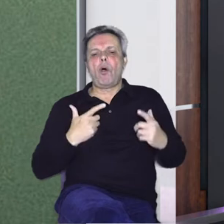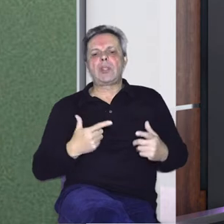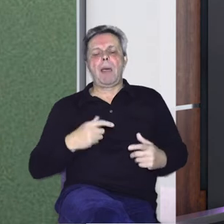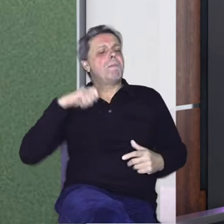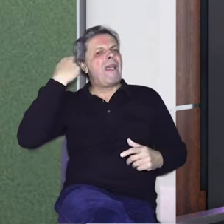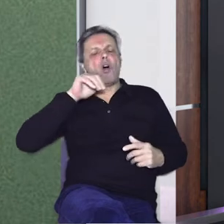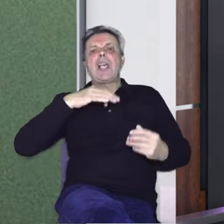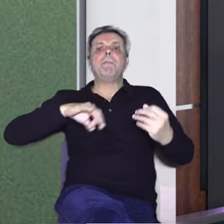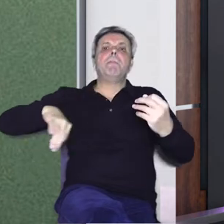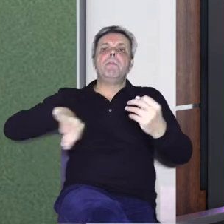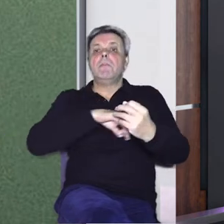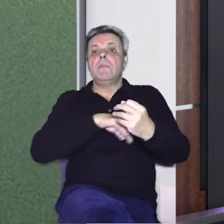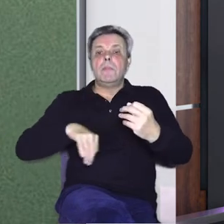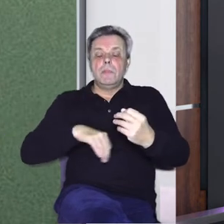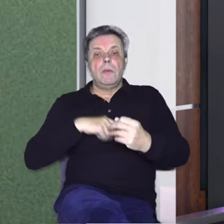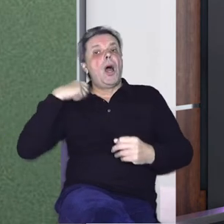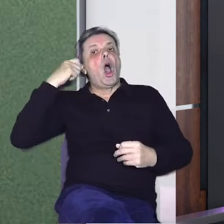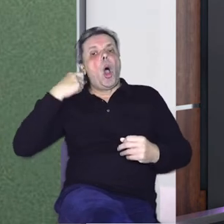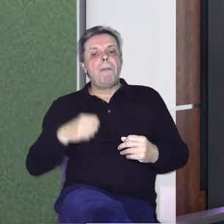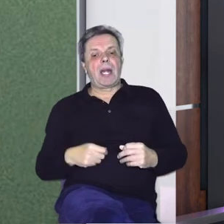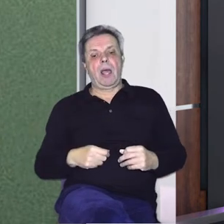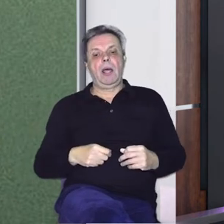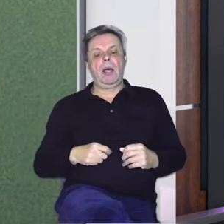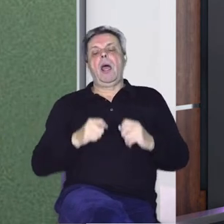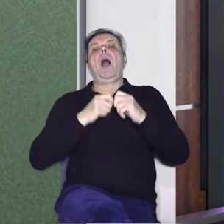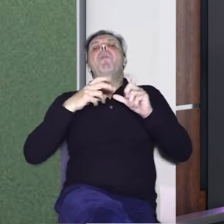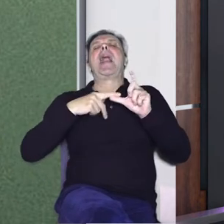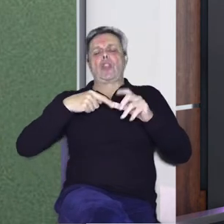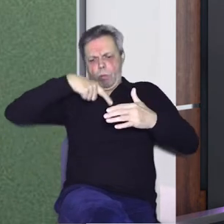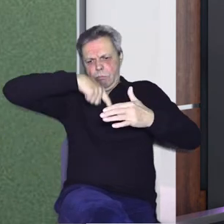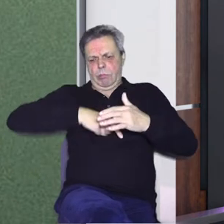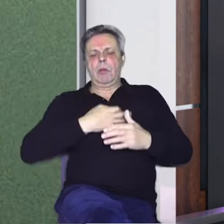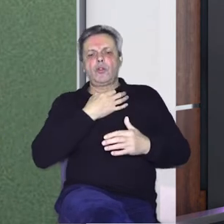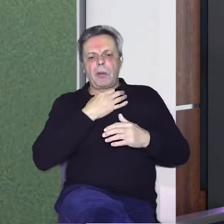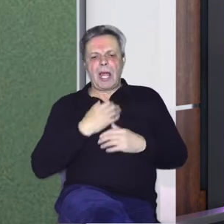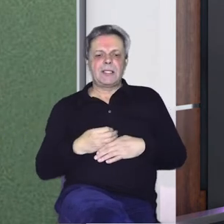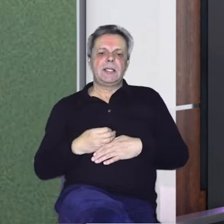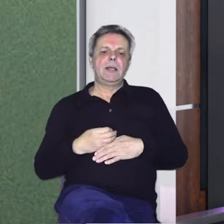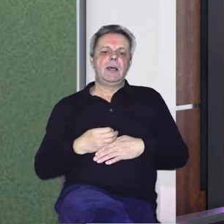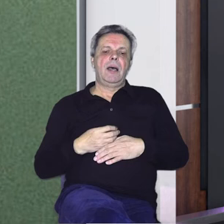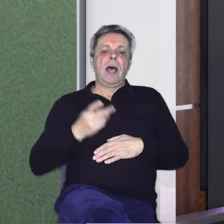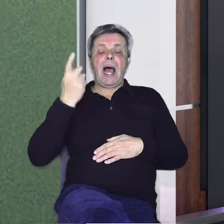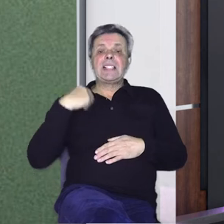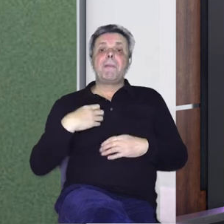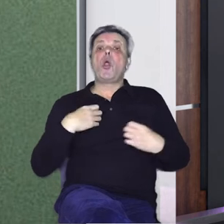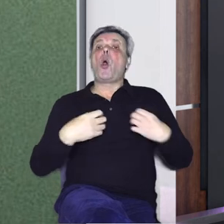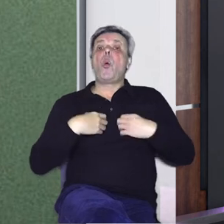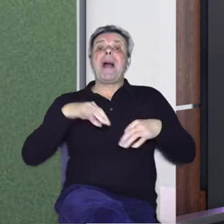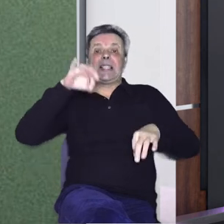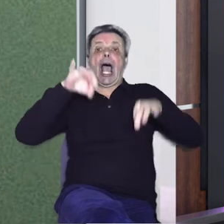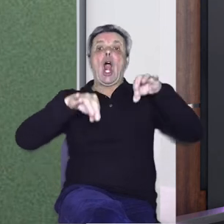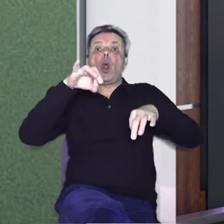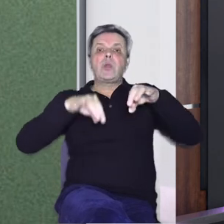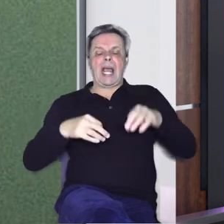operi, u Splitskoj operi, ali bariton u Splitskoj operi. A da, bio sam i glumac Lutkar,